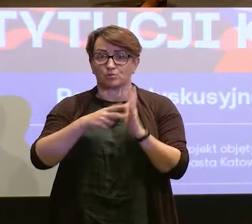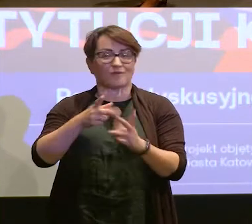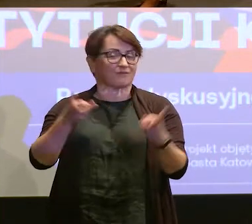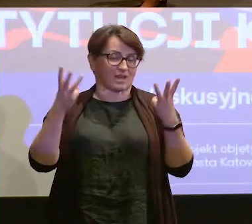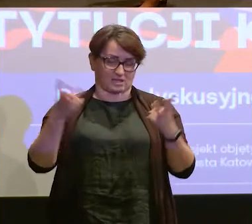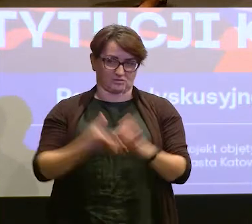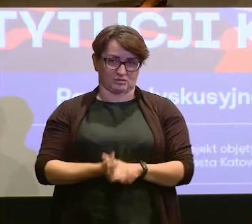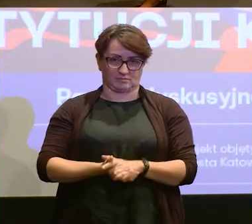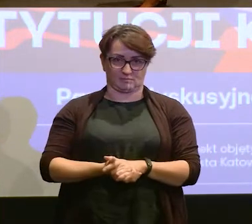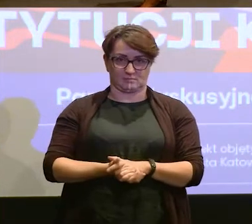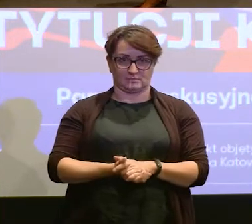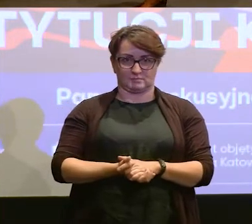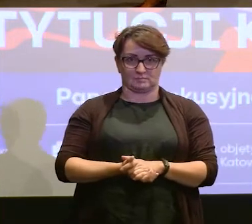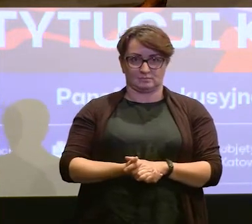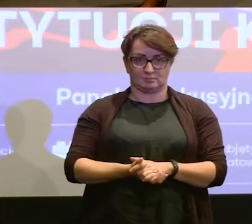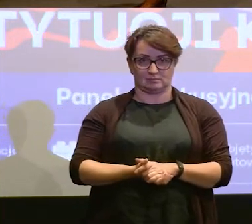ważne.